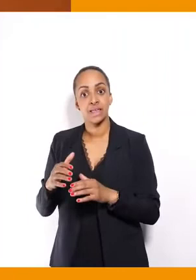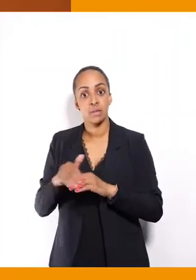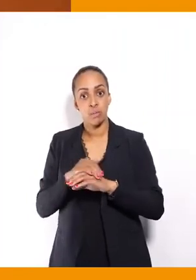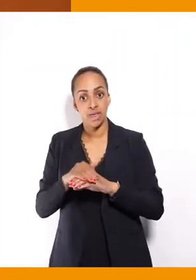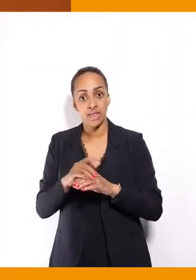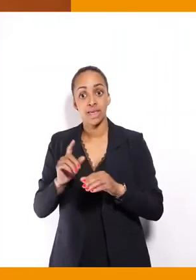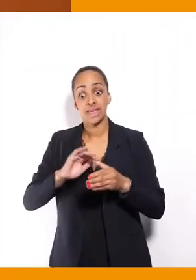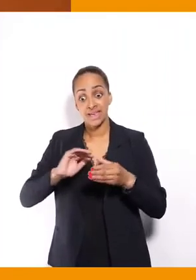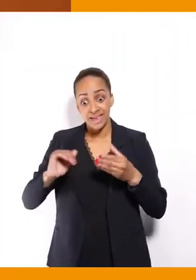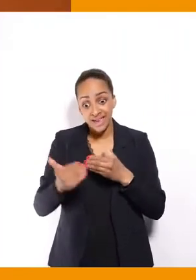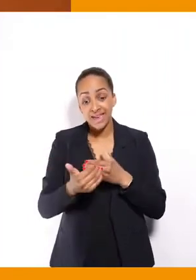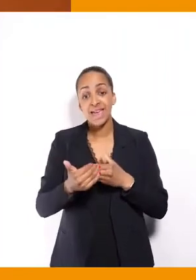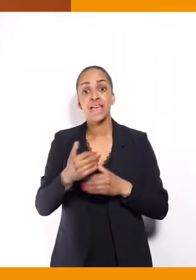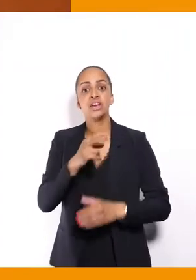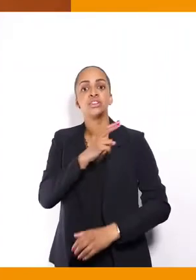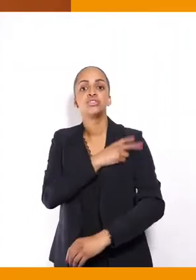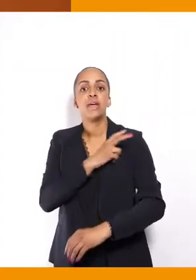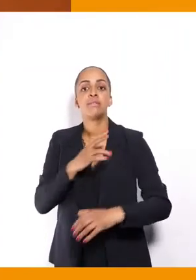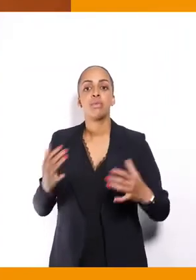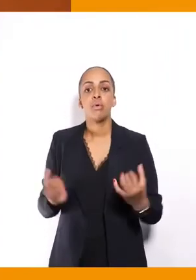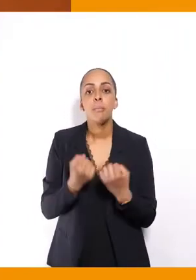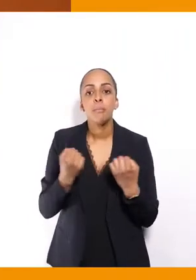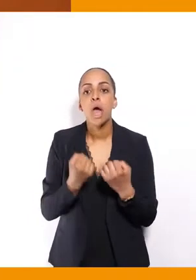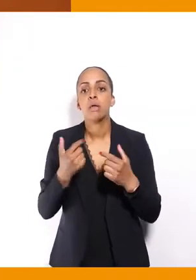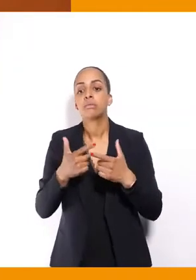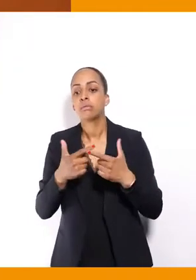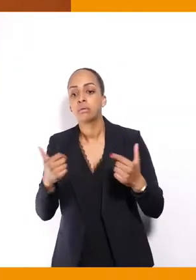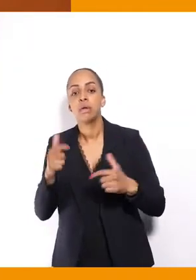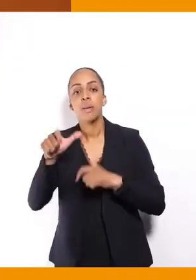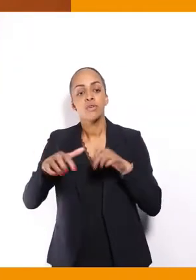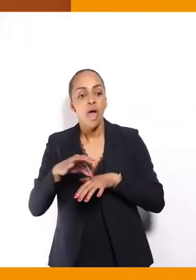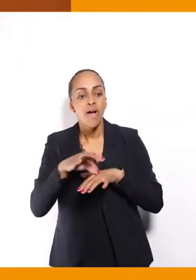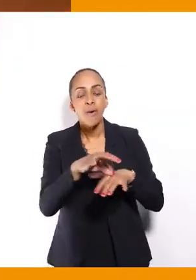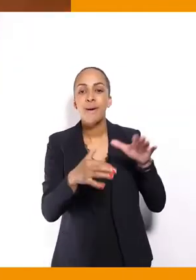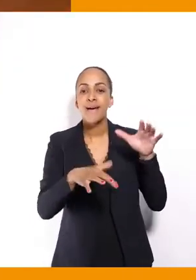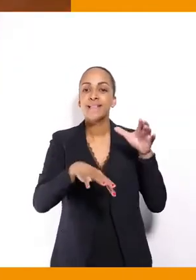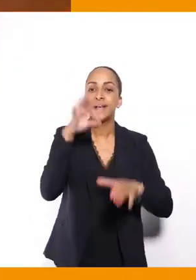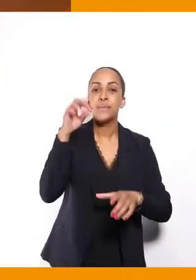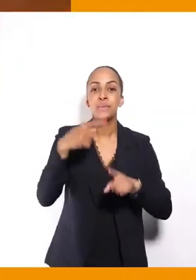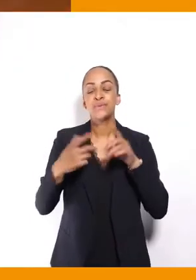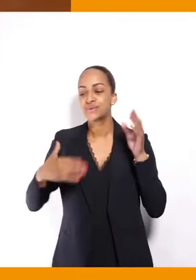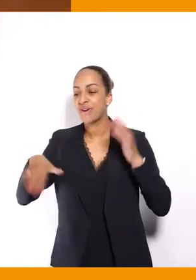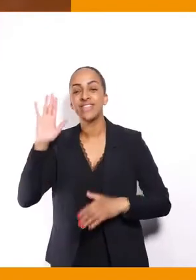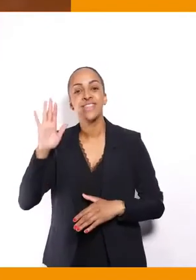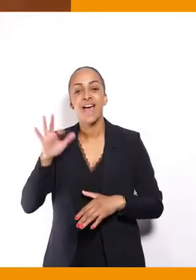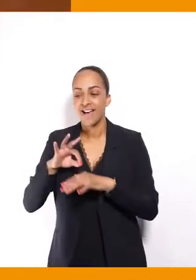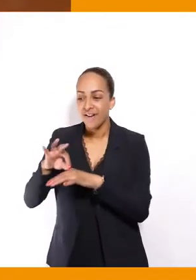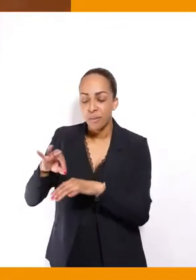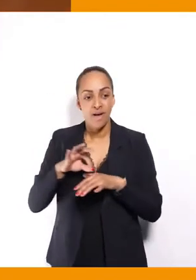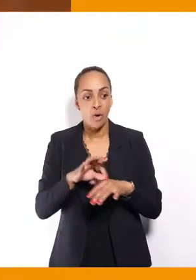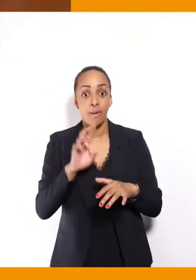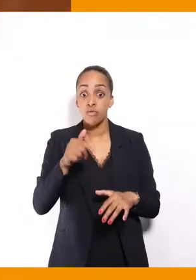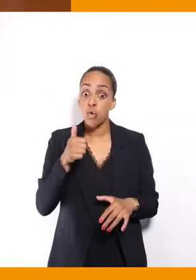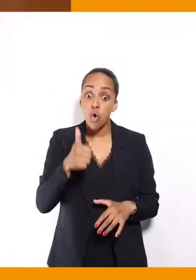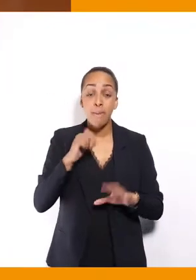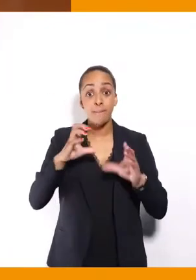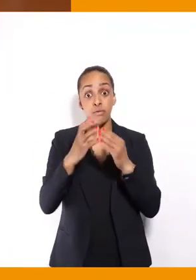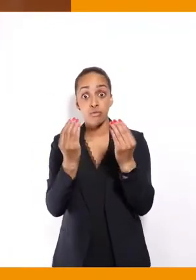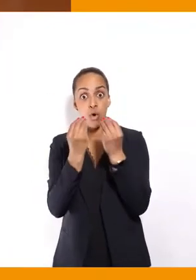bossent après dans le table de campagne et tous ceux qui accompagnent les élus et les candidats, eh bien, se forment